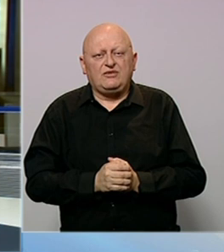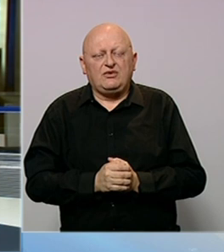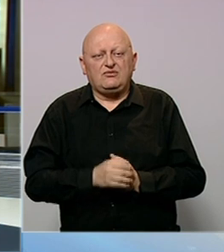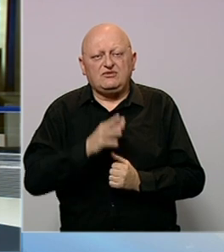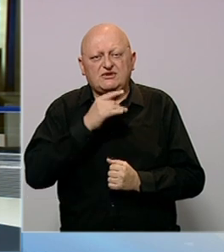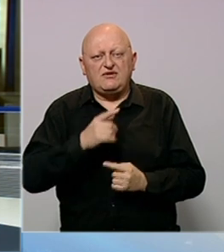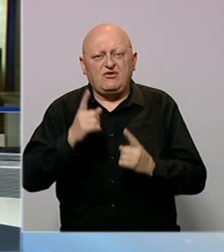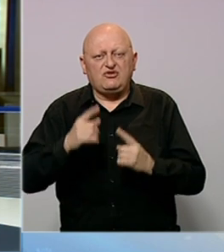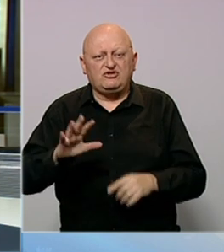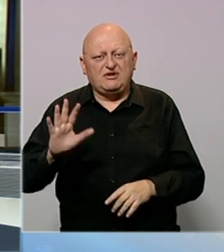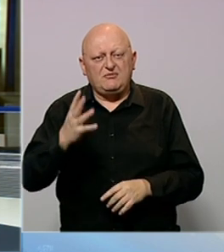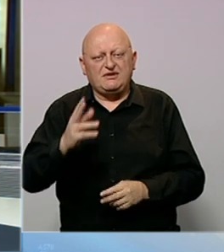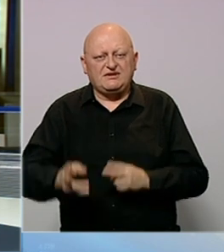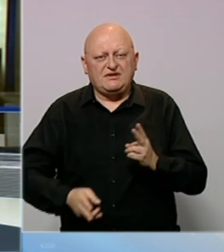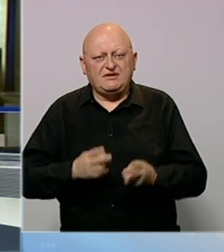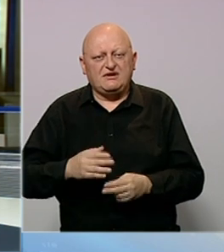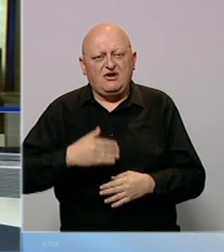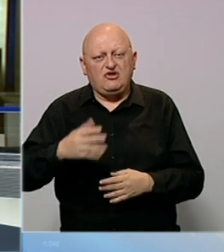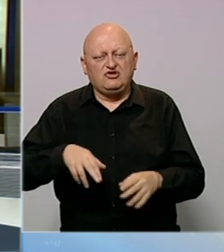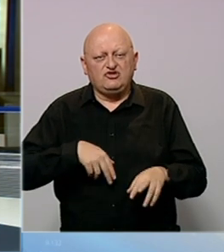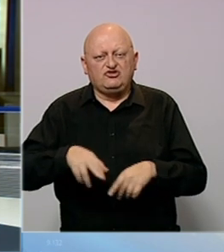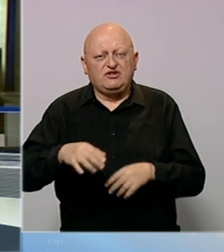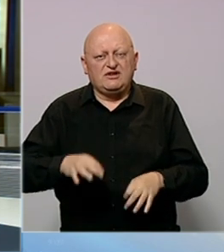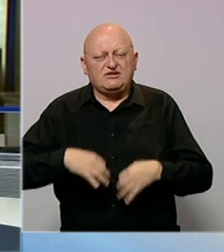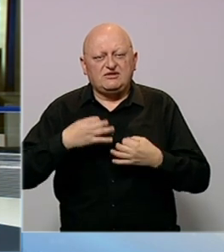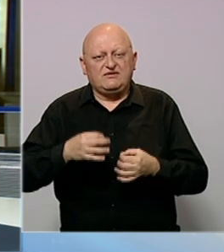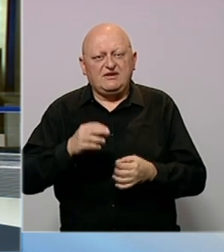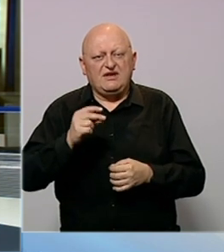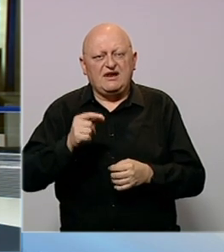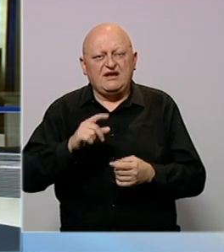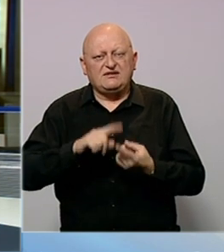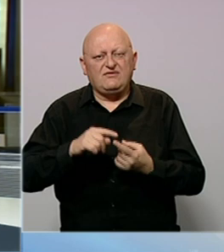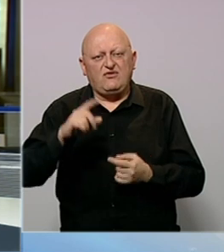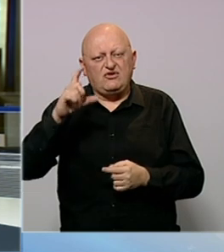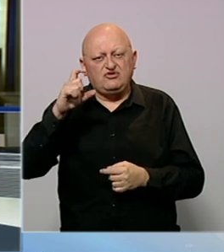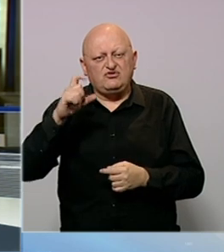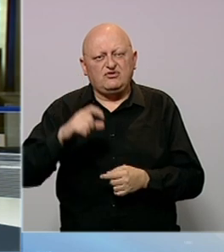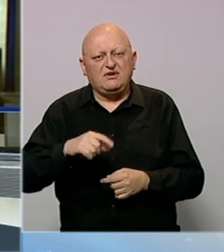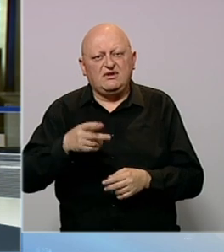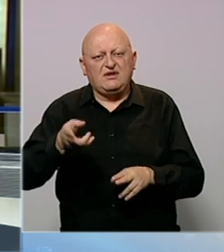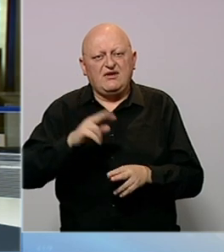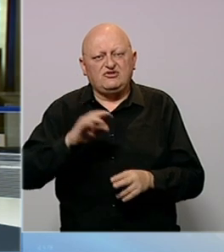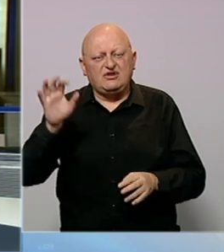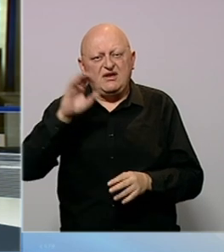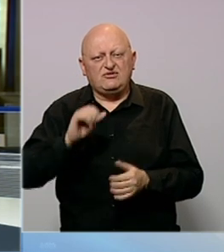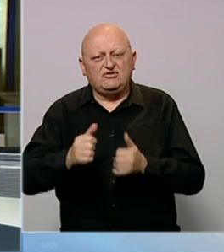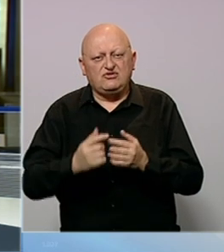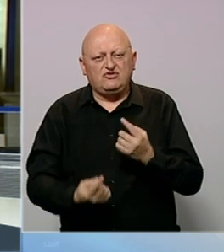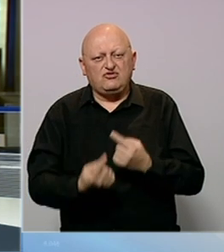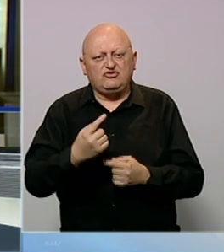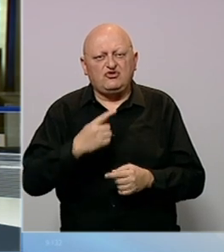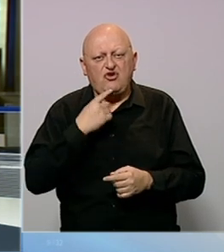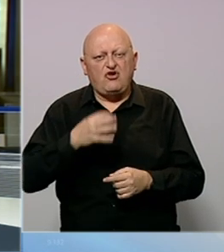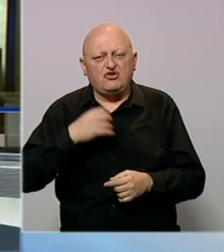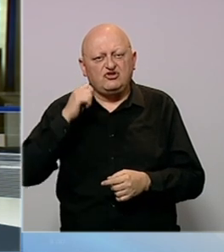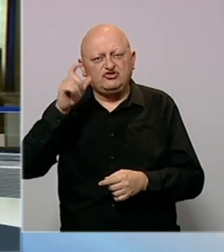U Sarajevu je održana 15. trka, odnosno šetnja za ozdravljenje Race for the Cure, najveći evropski sportski događaj